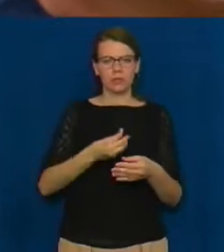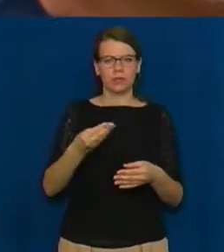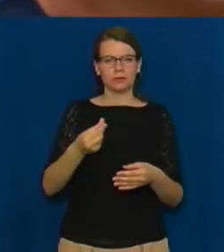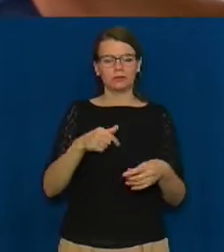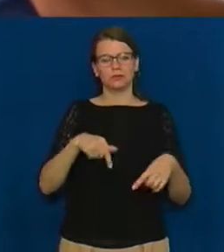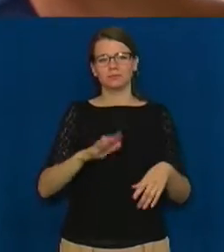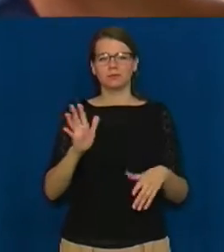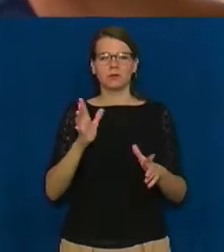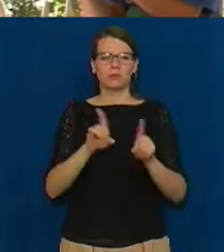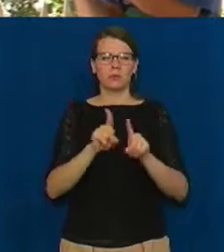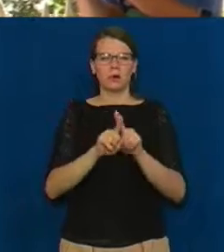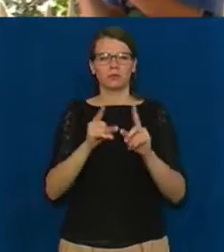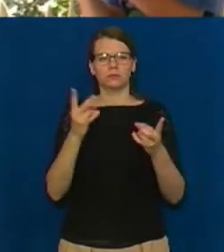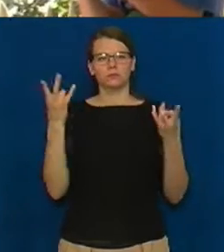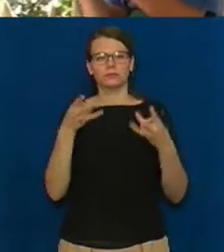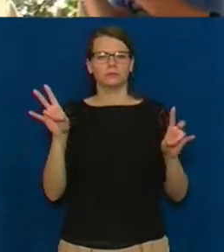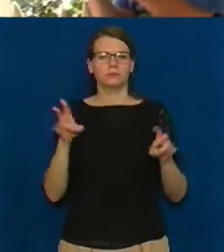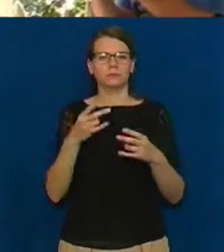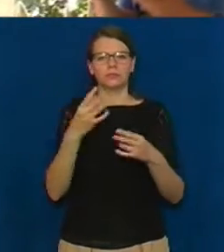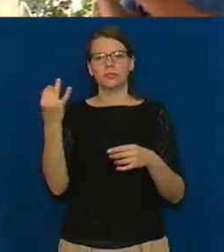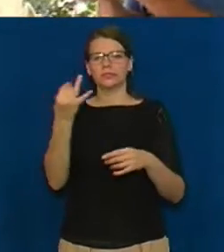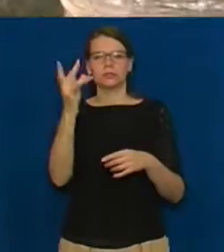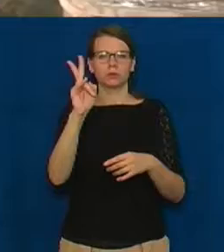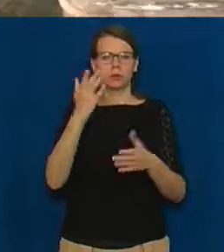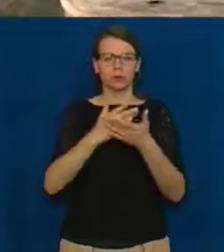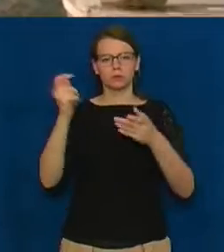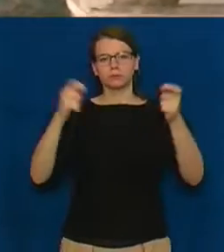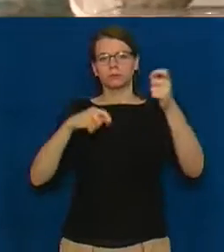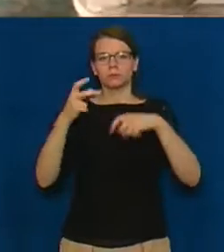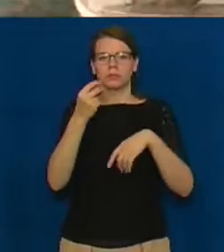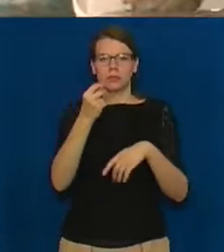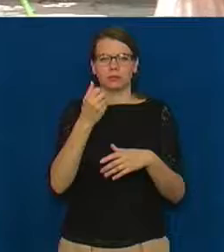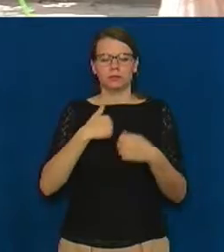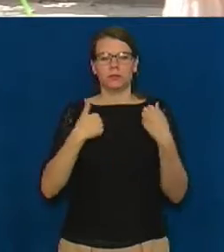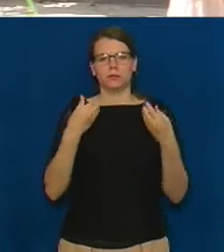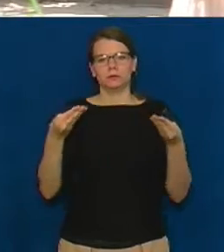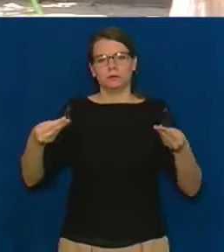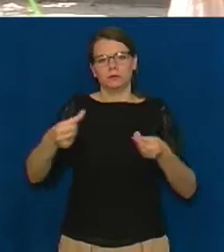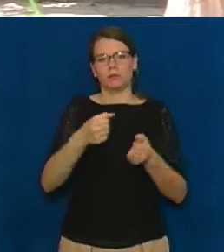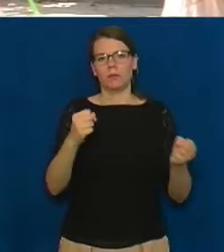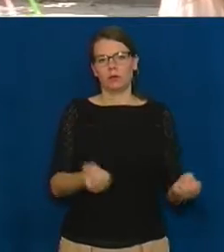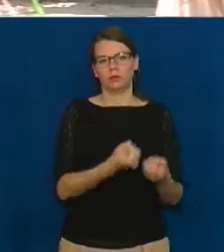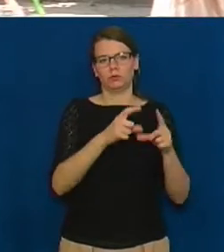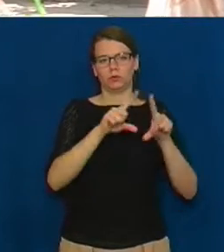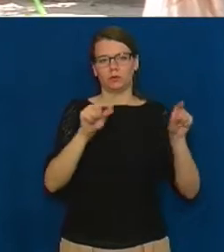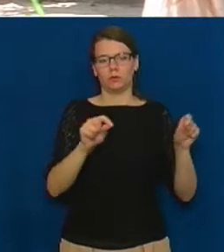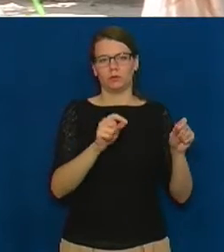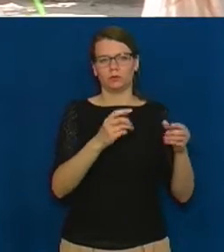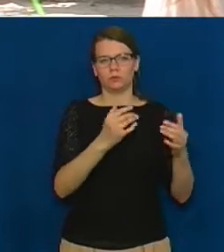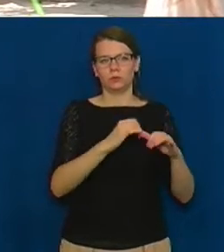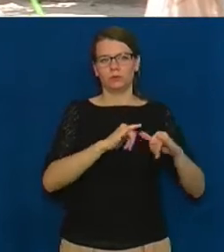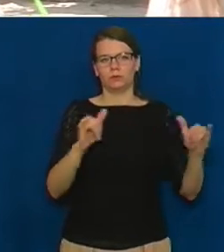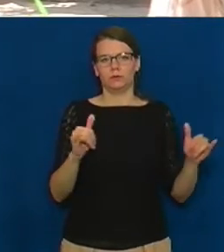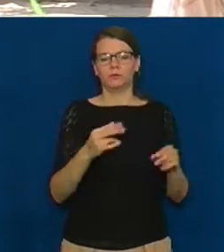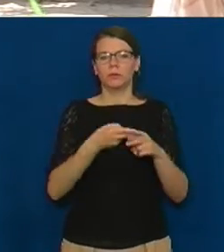інтересами. Всі бажаючі зносять посильну суму на розвиток школи. Тут у Мельнаках школа гончарства триватиме